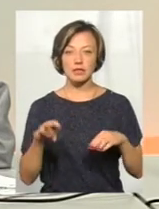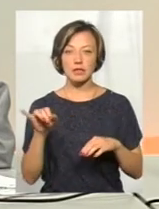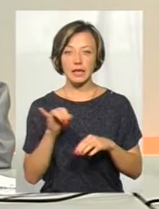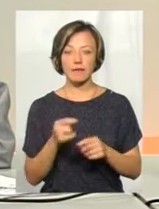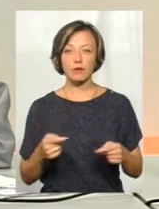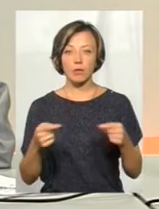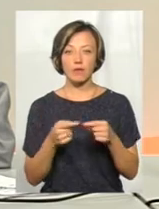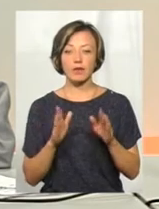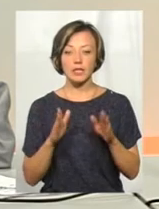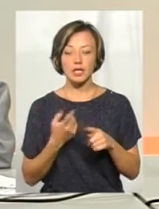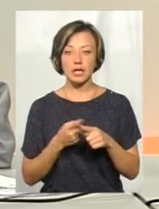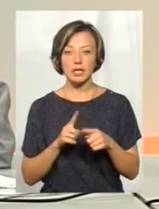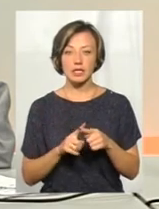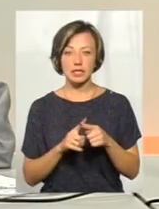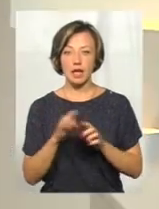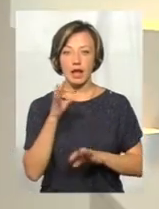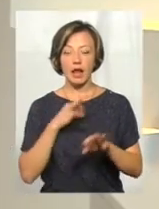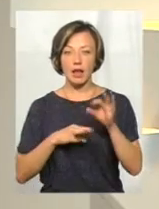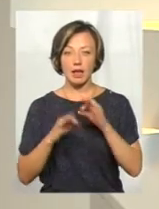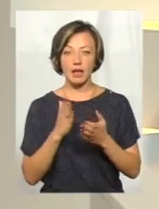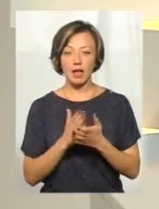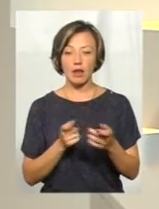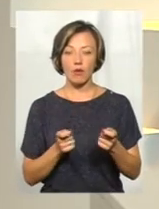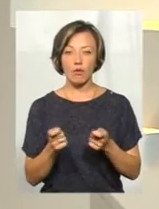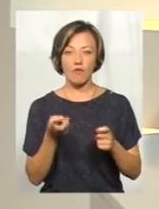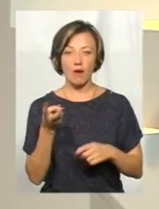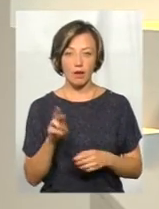відповідно, лише на ці ліки є регулювання.